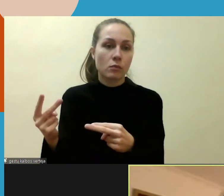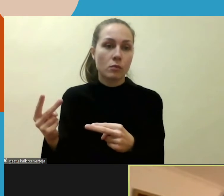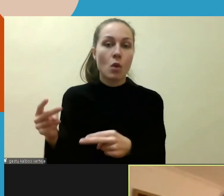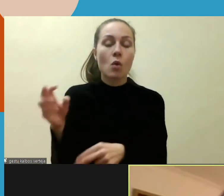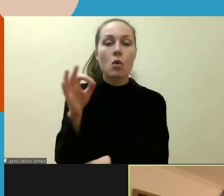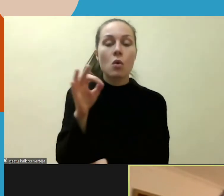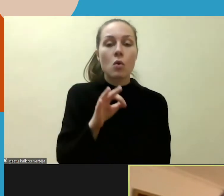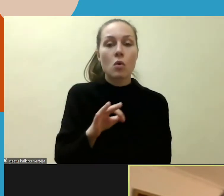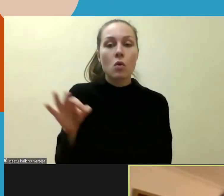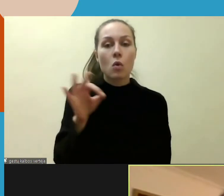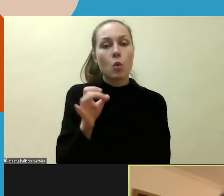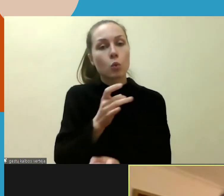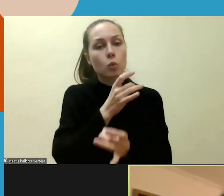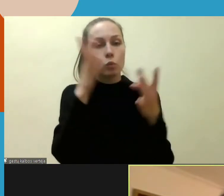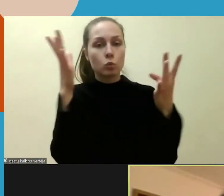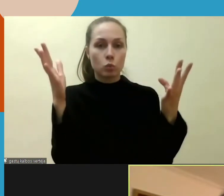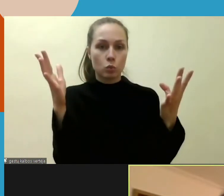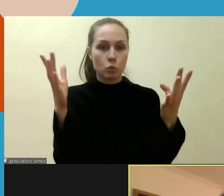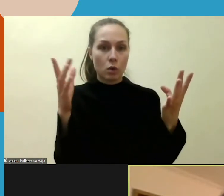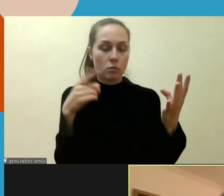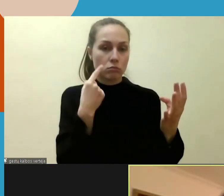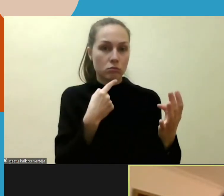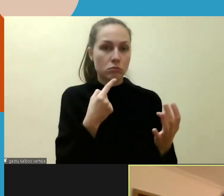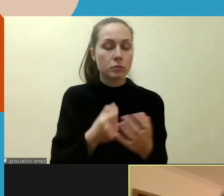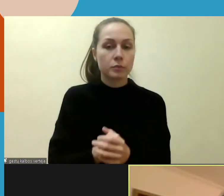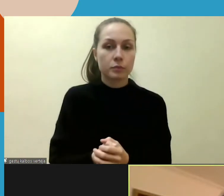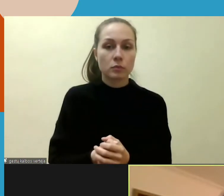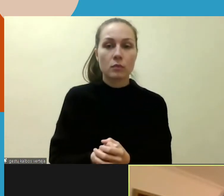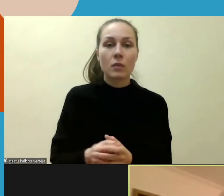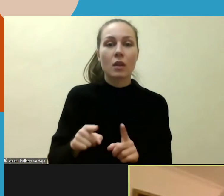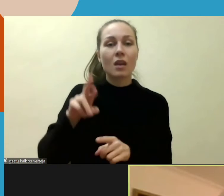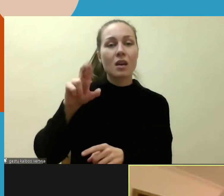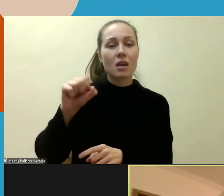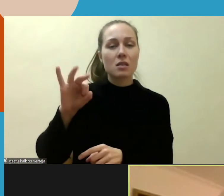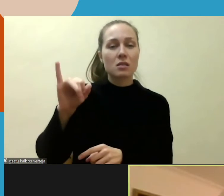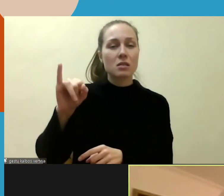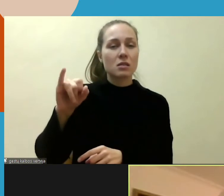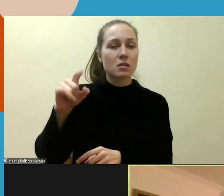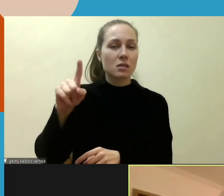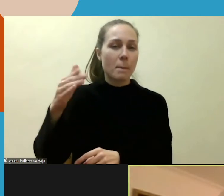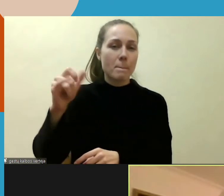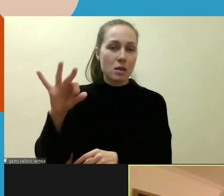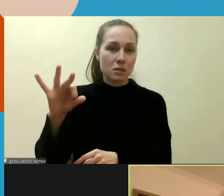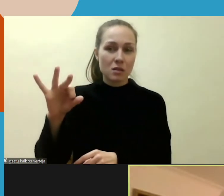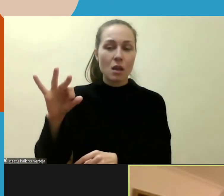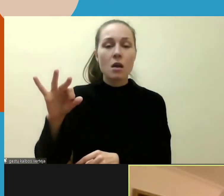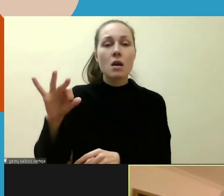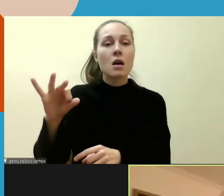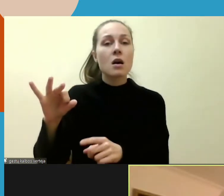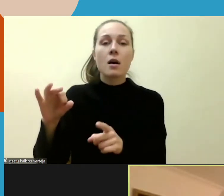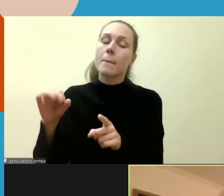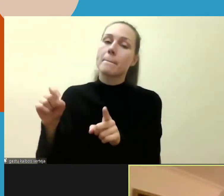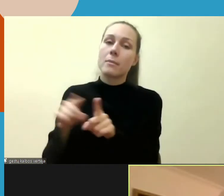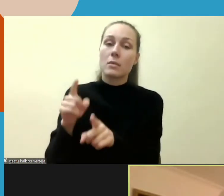platesnę kultūrą. Rasizmo neigimas dabar jau netoks aktuolus, kai buvo anksčiau.